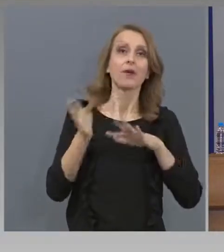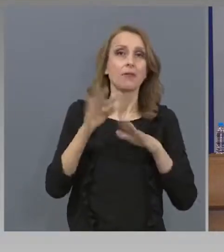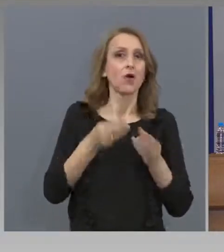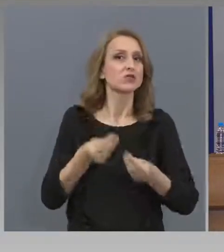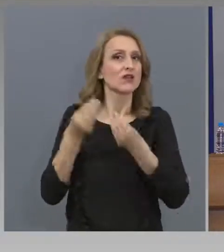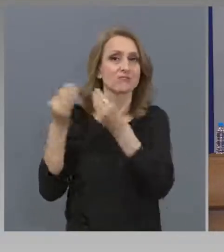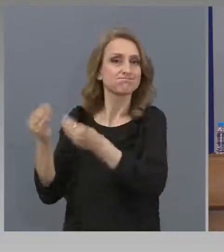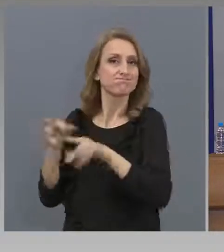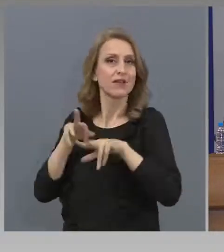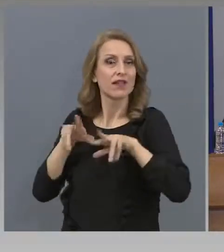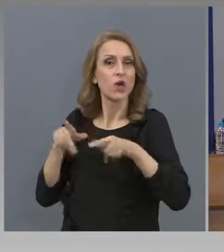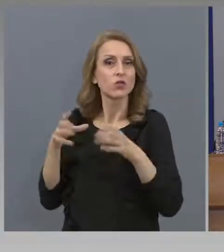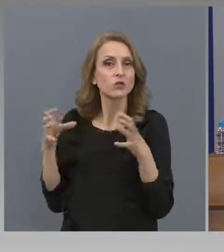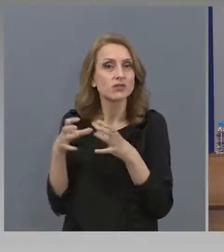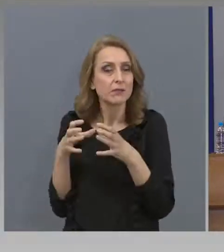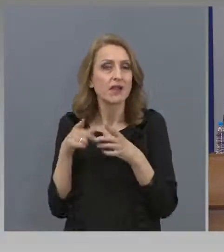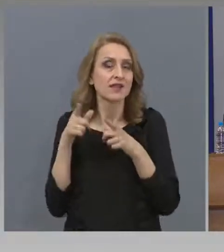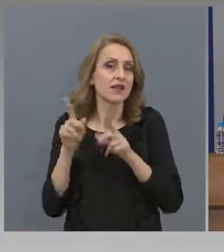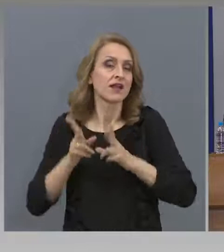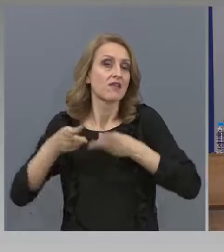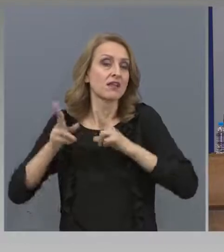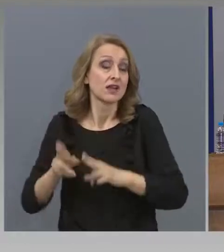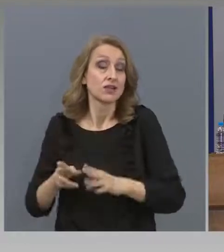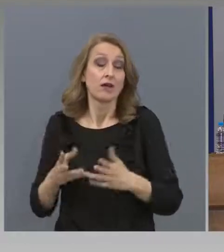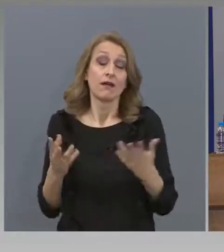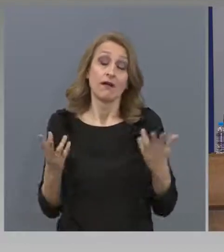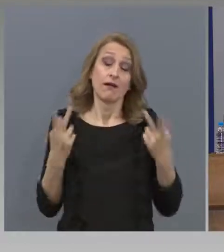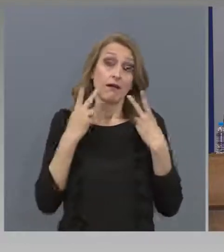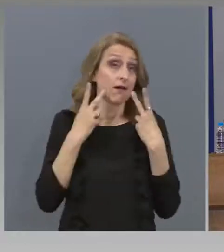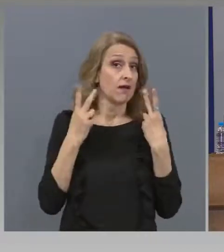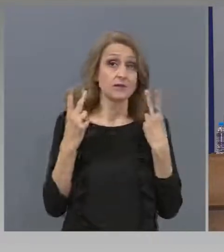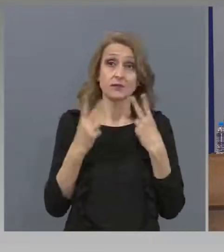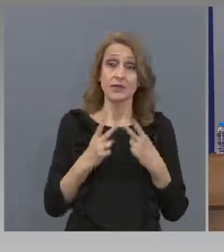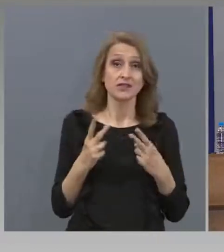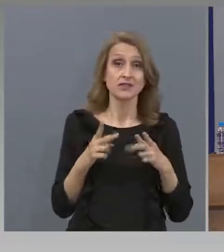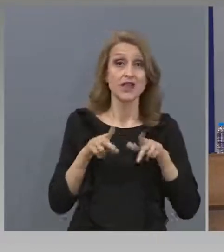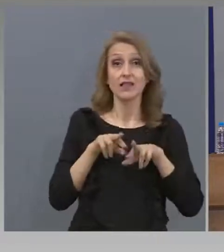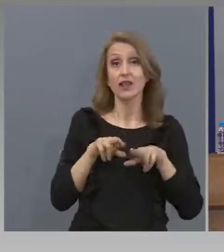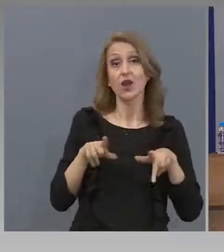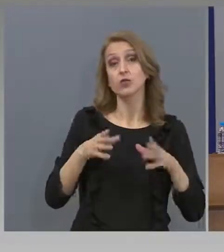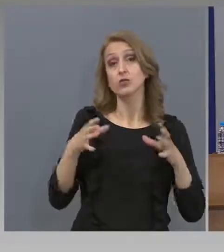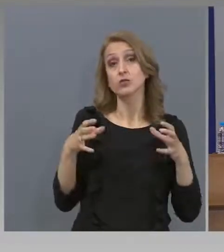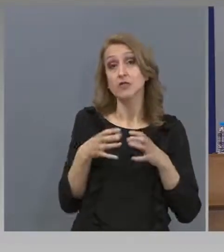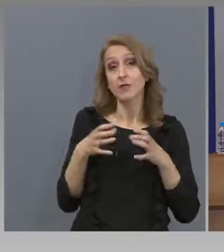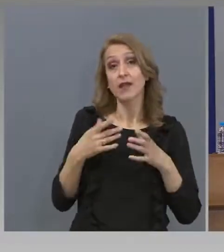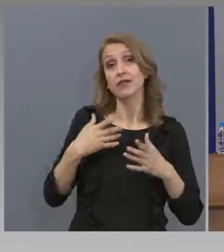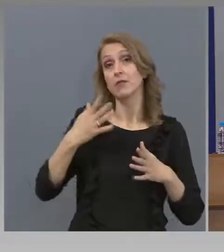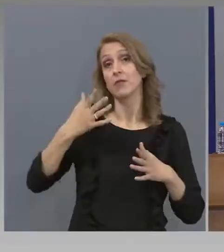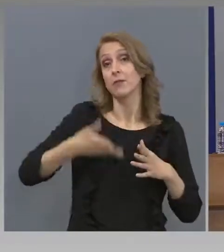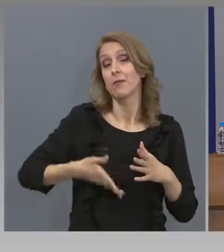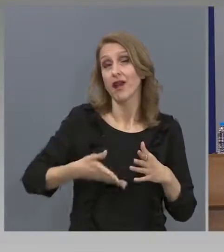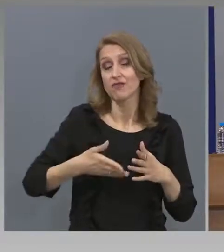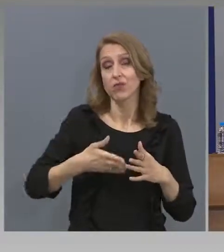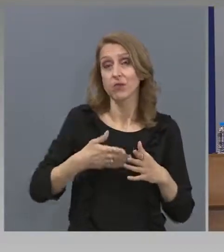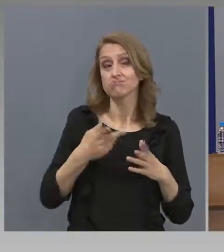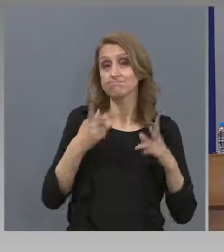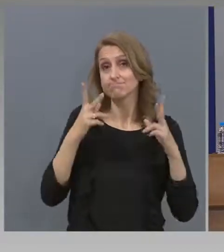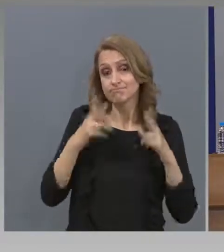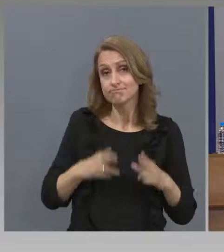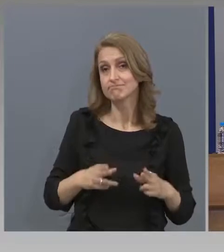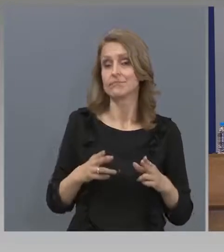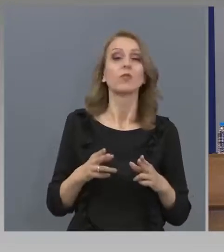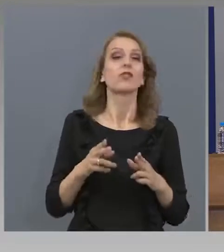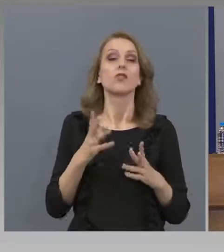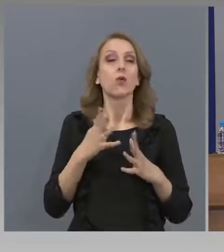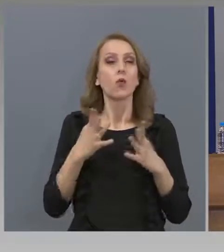По принцип никой не може да и розира правото на българския парламент да се произнася по една или по друга тема. Но голяма част от мерките не изискват законодателни промени.